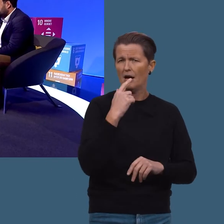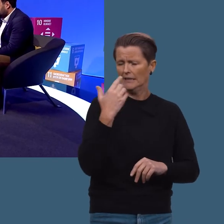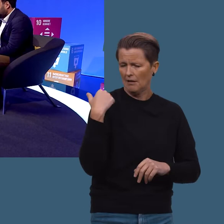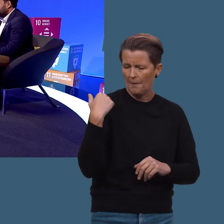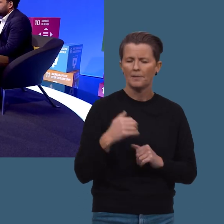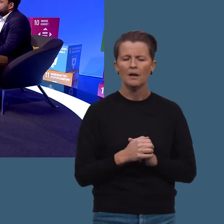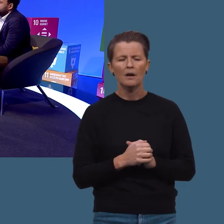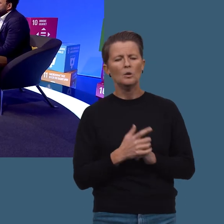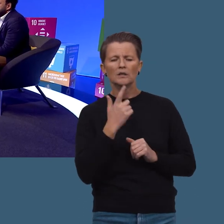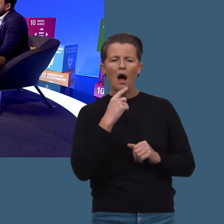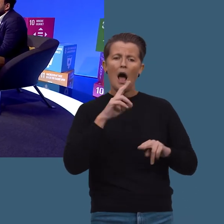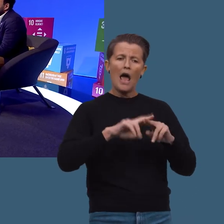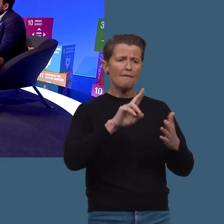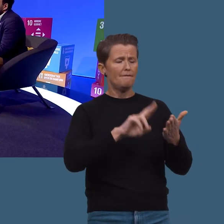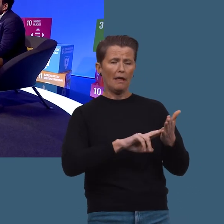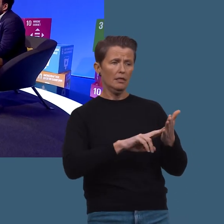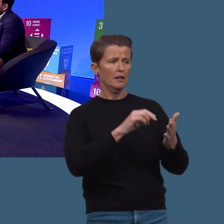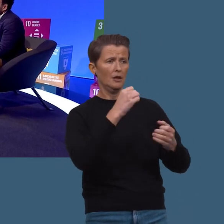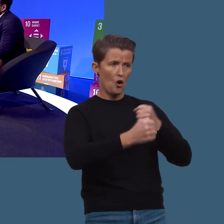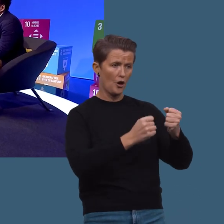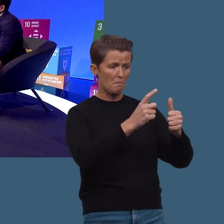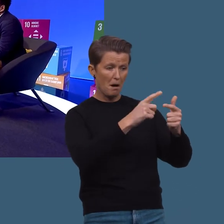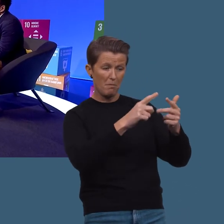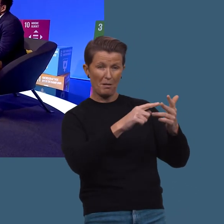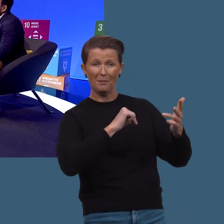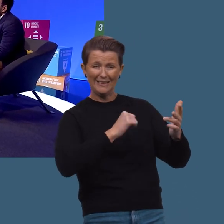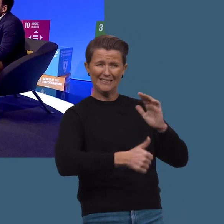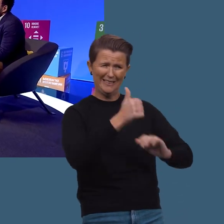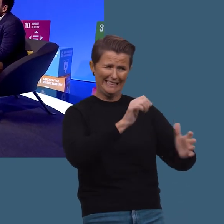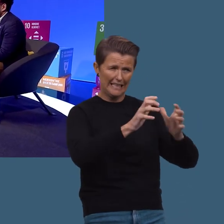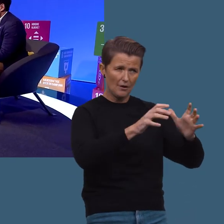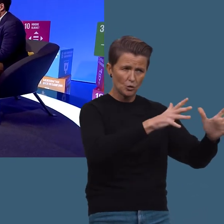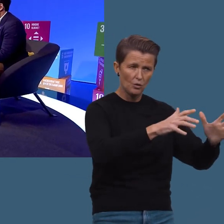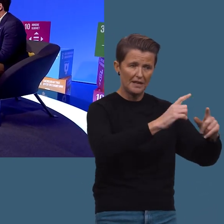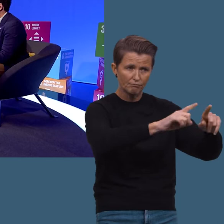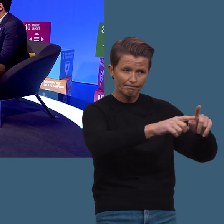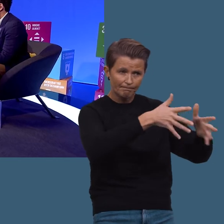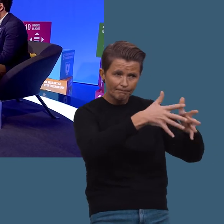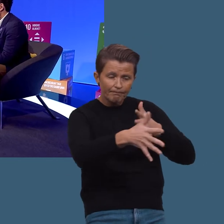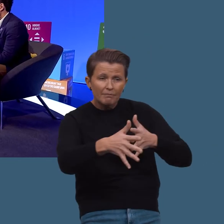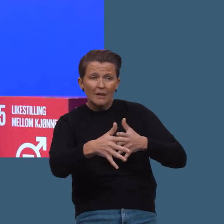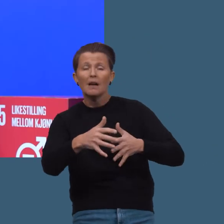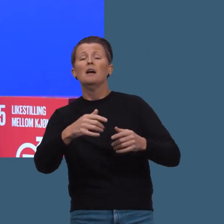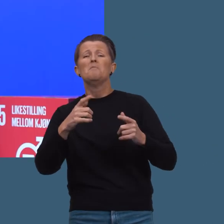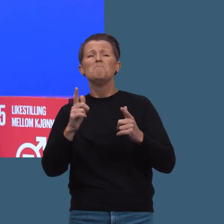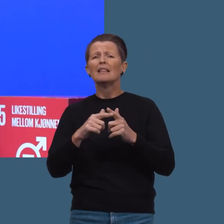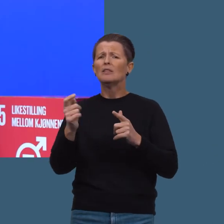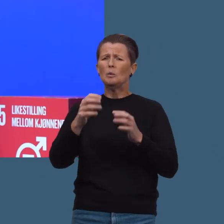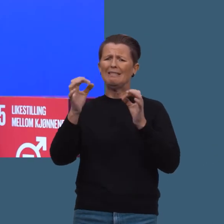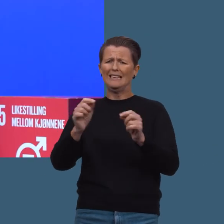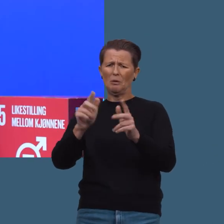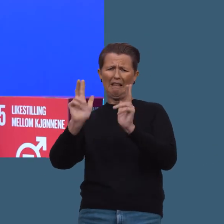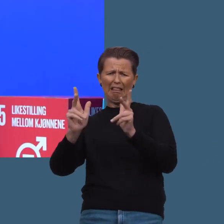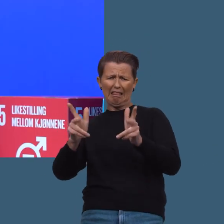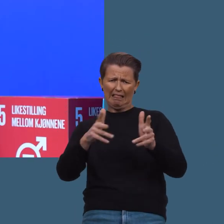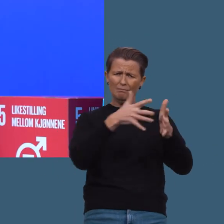sendingen at noen kanskje mener at FN ikke alltid får til det de burde få til når det virkelig gjelder.